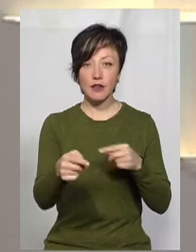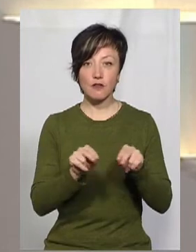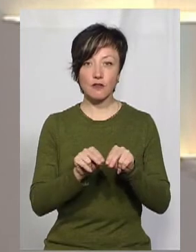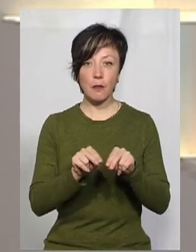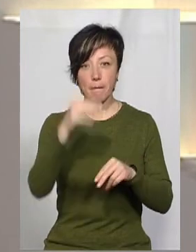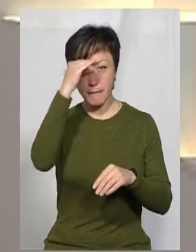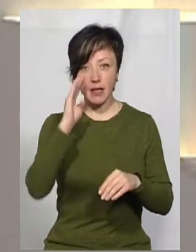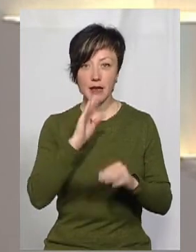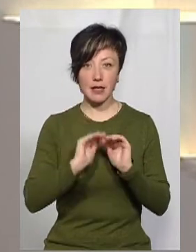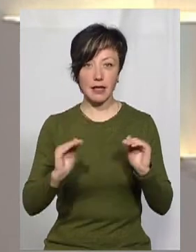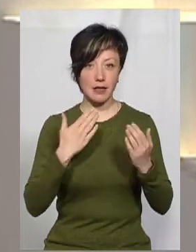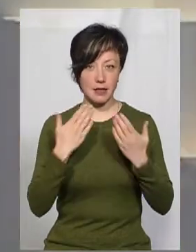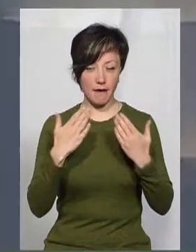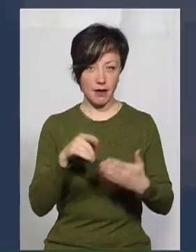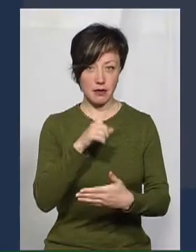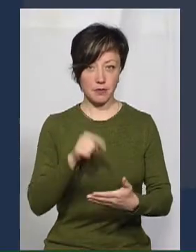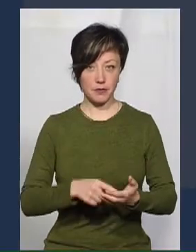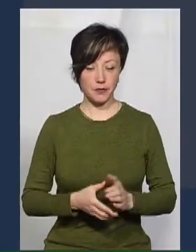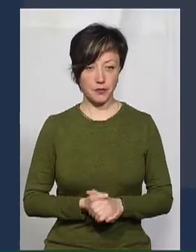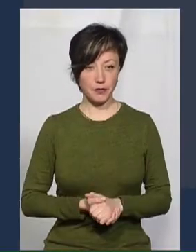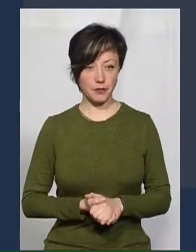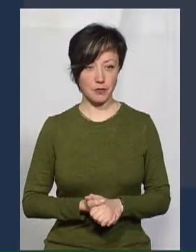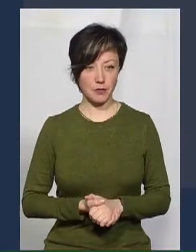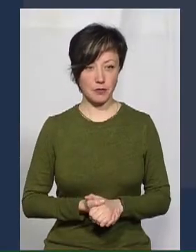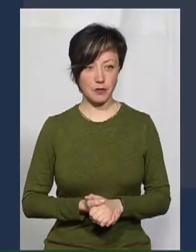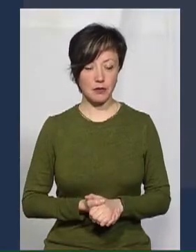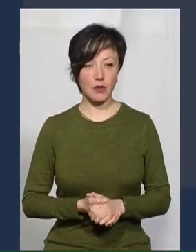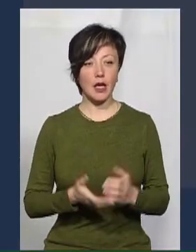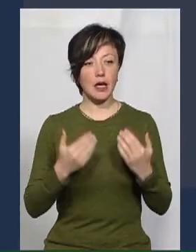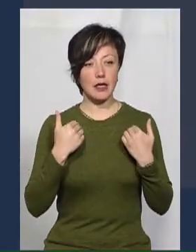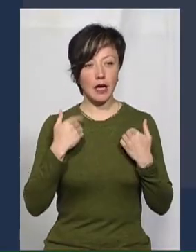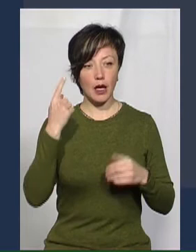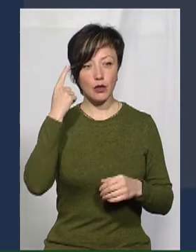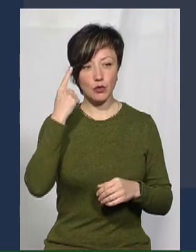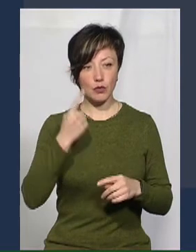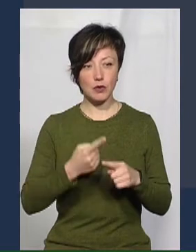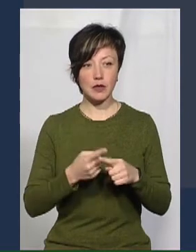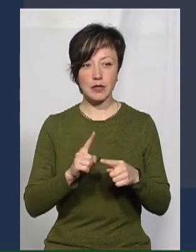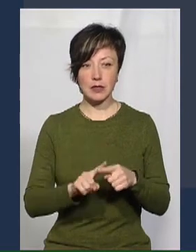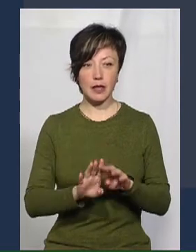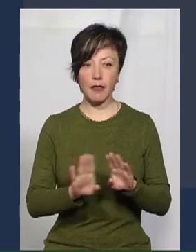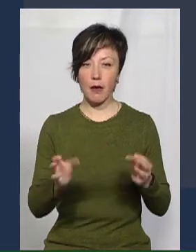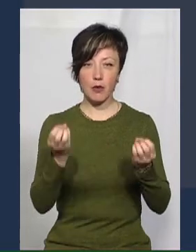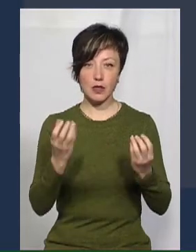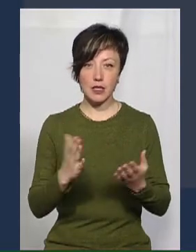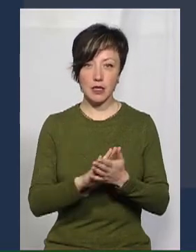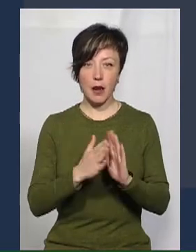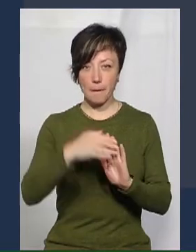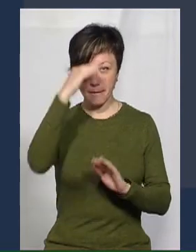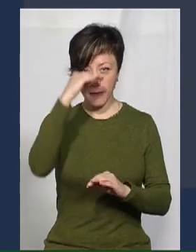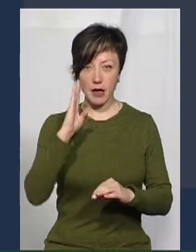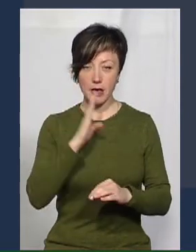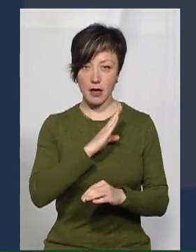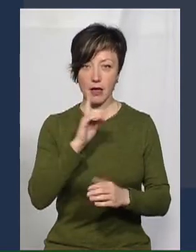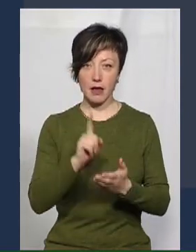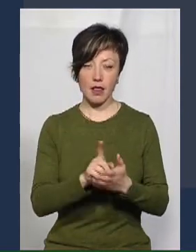батьки і дітей ставляться? Дякую. Я думаю, що в цій непростій ситуації батьки є насамперед